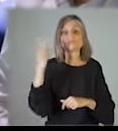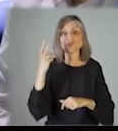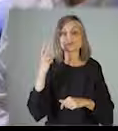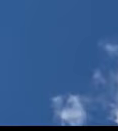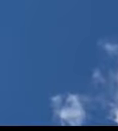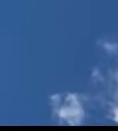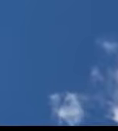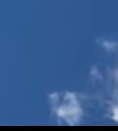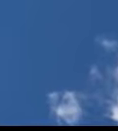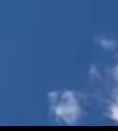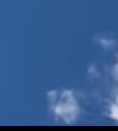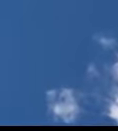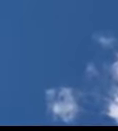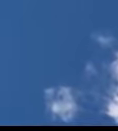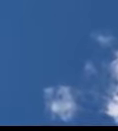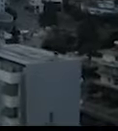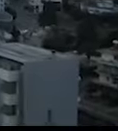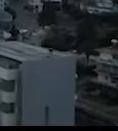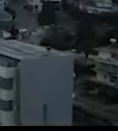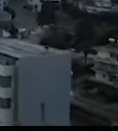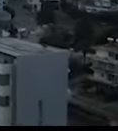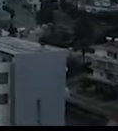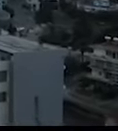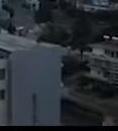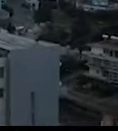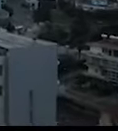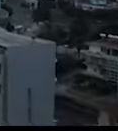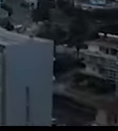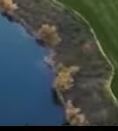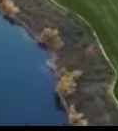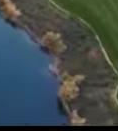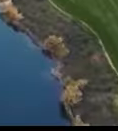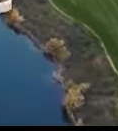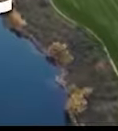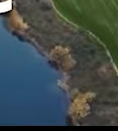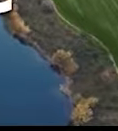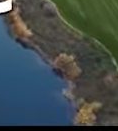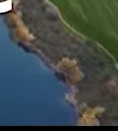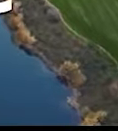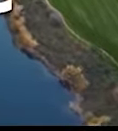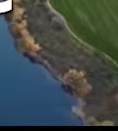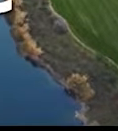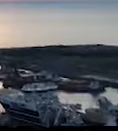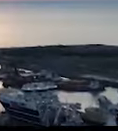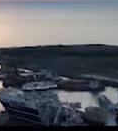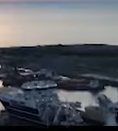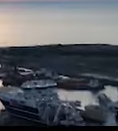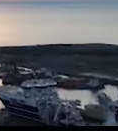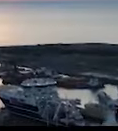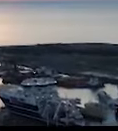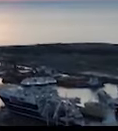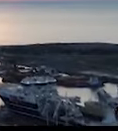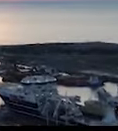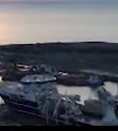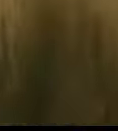κοινωνική ευαισθησία και προστασία ιδίως των ευάλωτων, με περισσότερη κοινωνική δικαιοσύνη, με δημιουργικό εκπαιδευτικό σύστημα, με